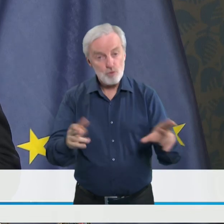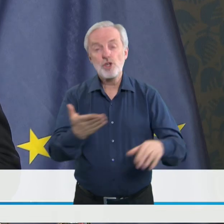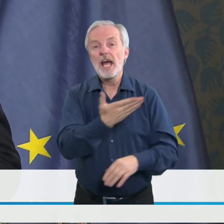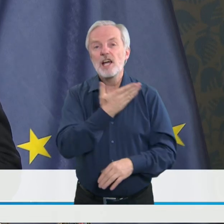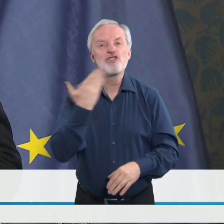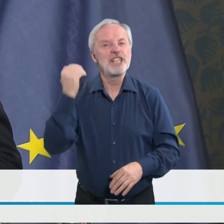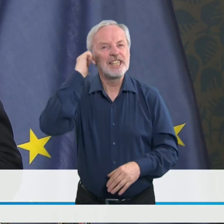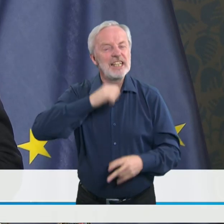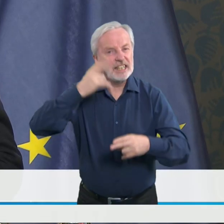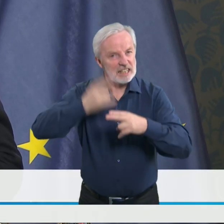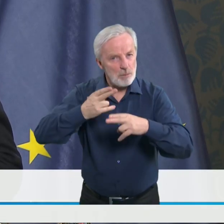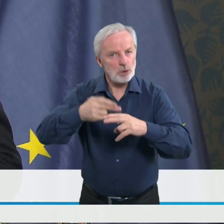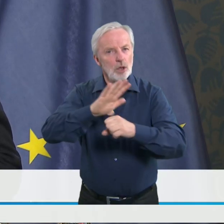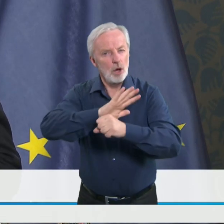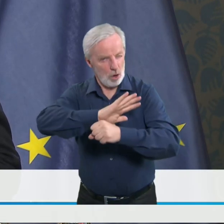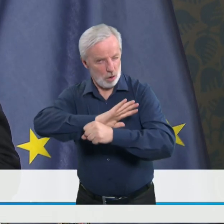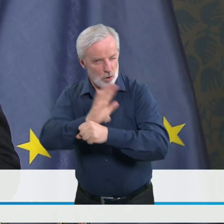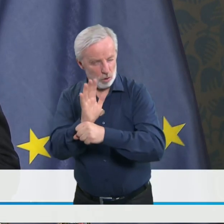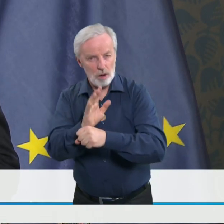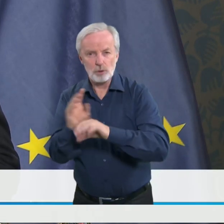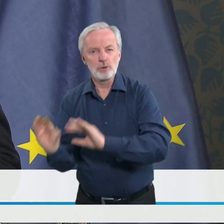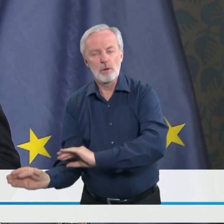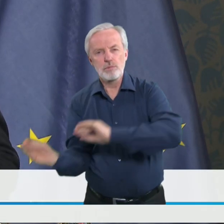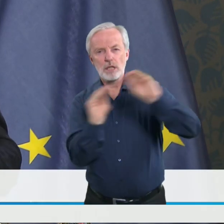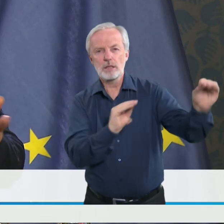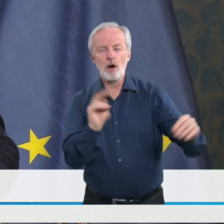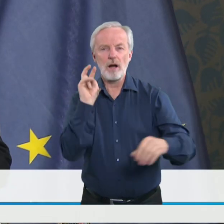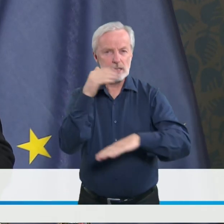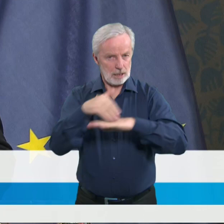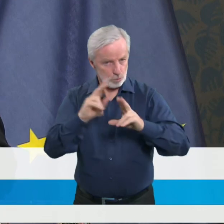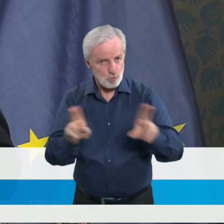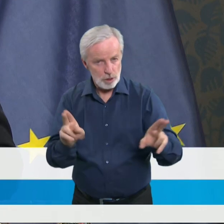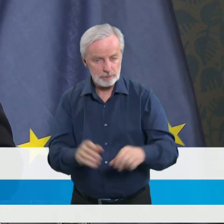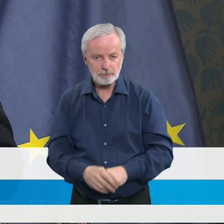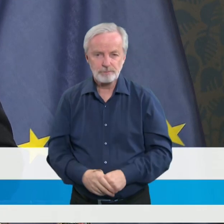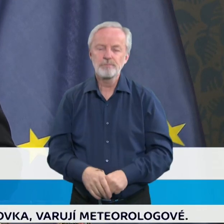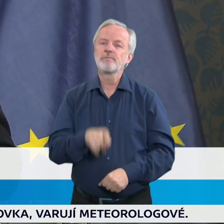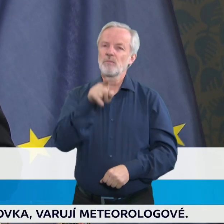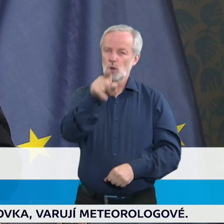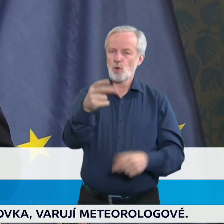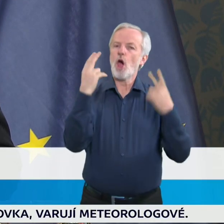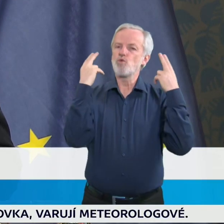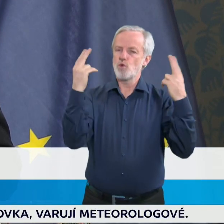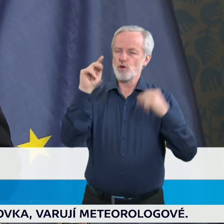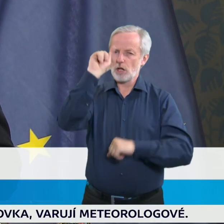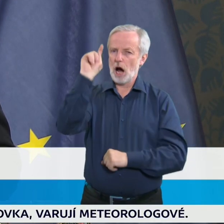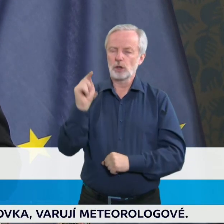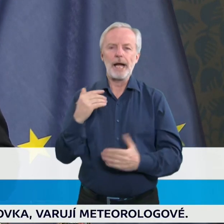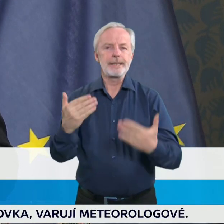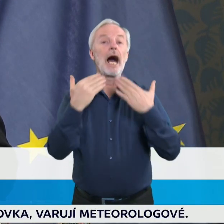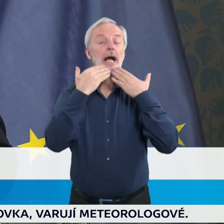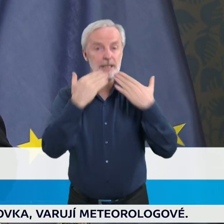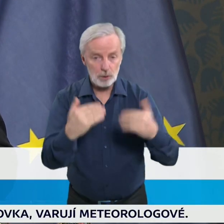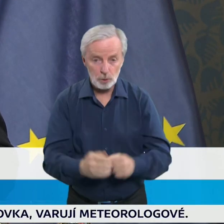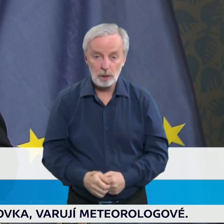díval, nebo jaký komentář by k ním měl pan ministr zahraničí. Děkuji. To je podstatný dotaz, děkuji za něj. Já si myslím, že nemám důvod